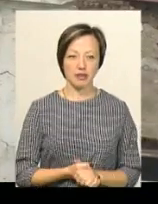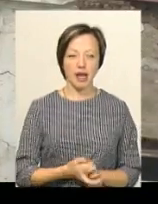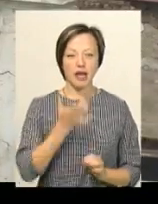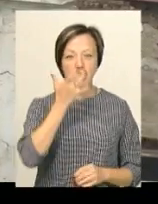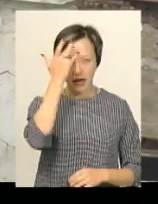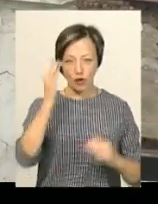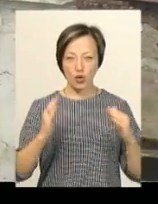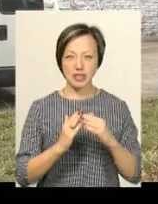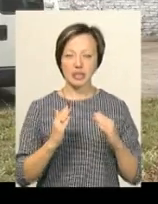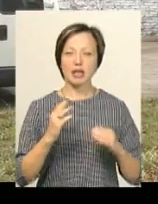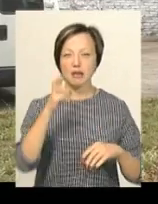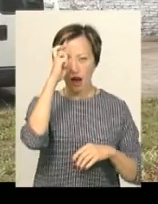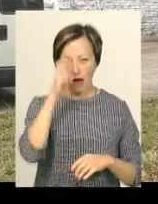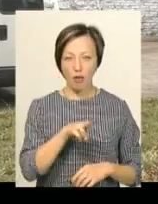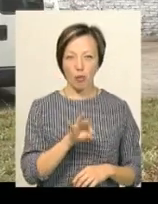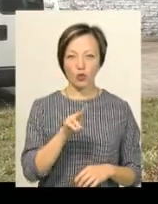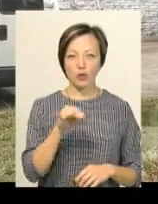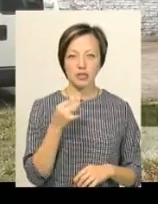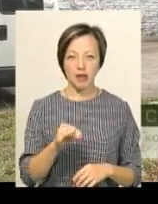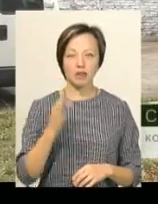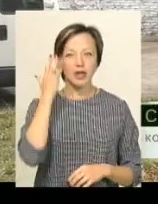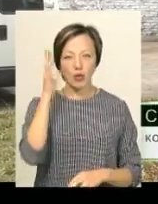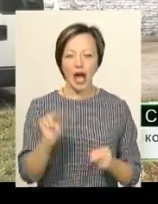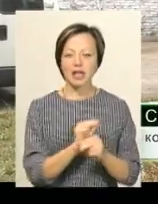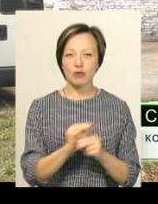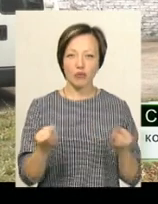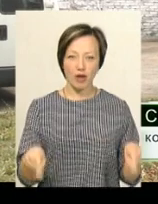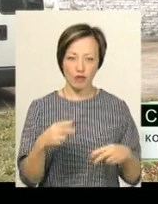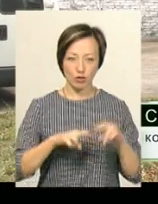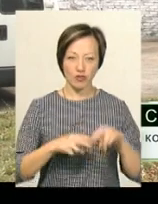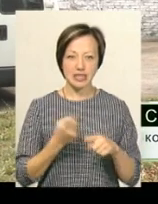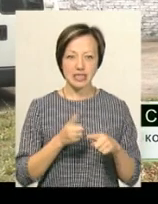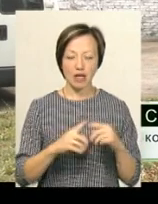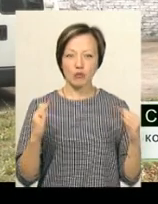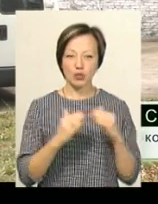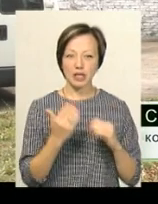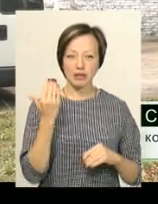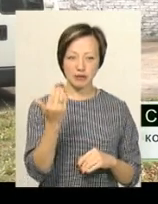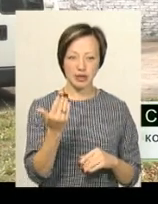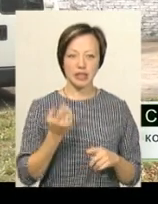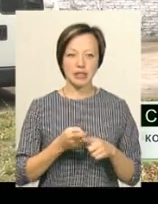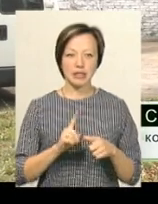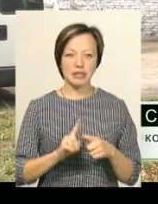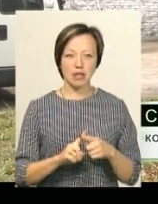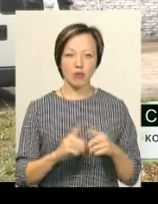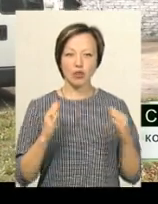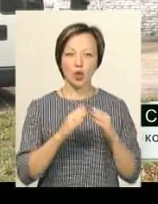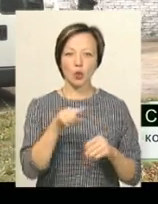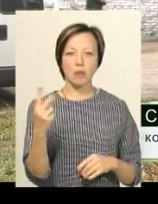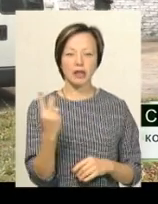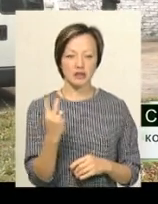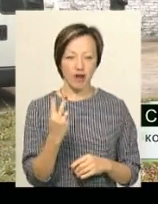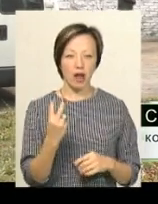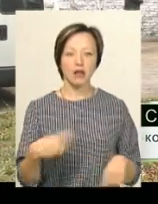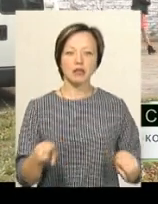резиденцію графів Потоцьких в Антонінах мріють реставрувати і відбудувати. Ось цей будинок за моєю спиною, це флігель або ж будинок номер два,